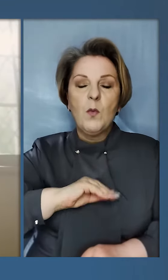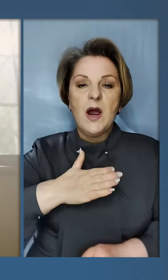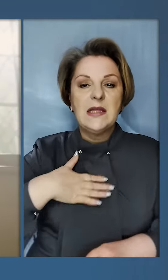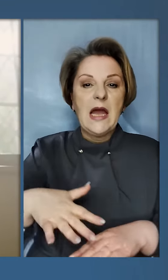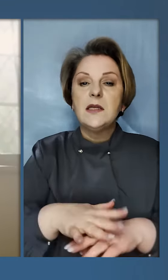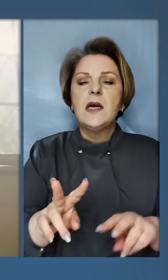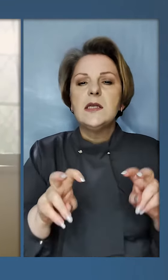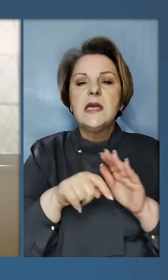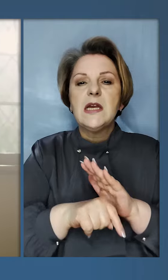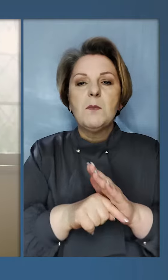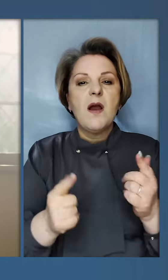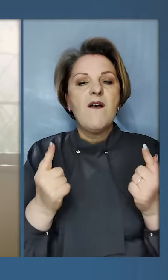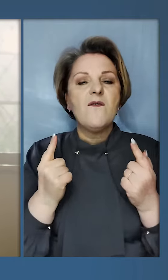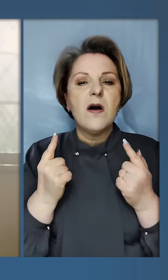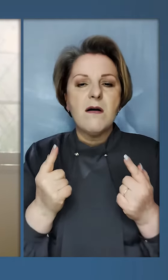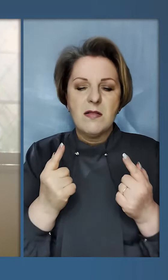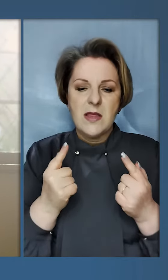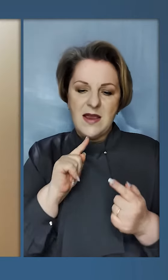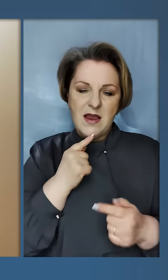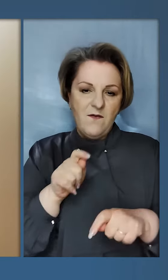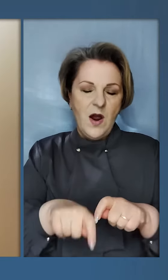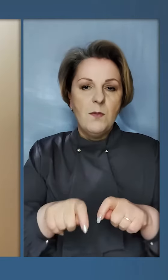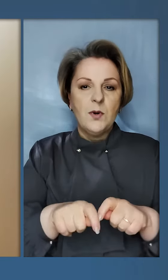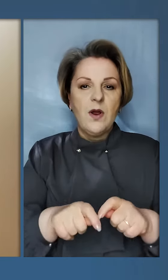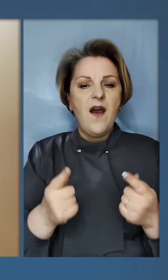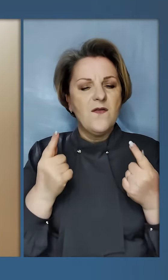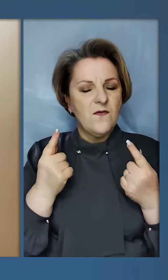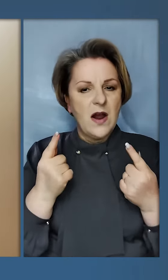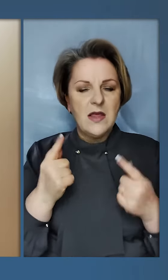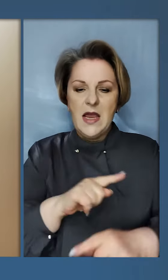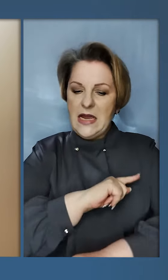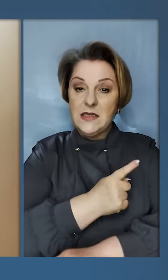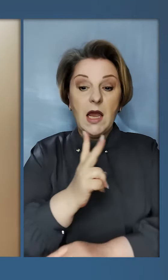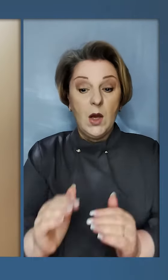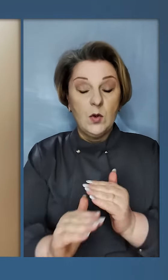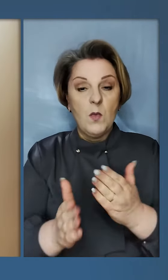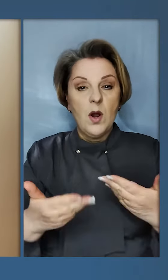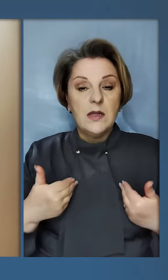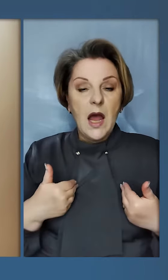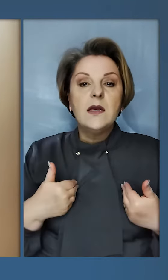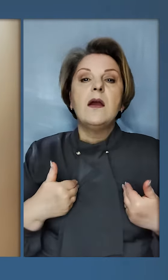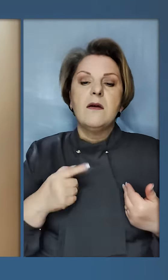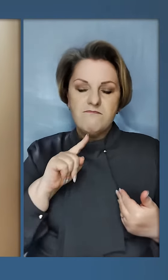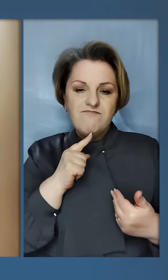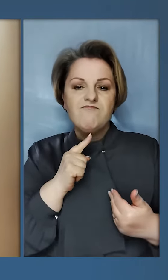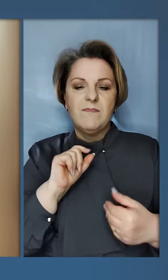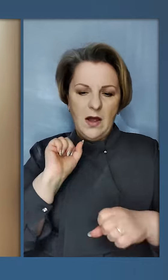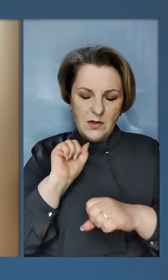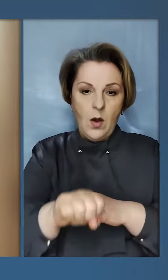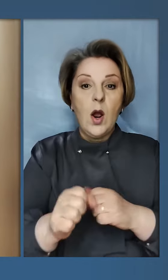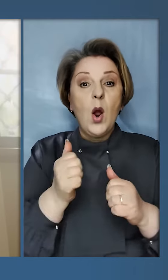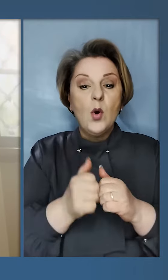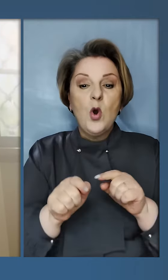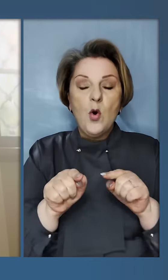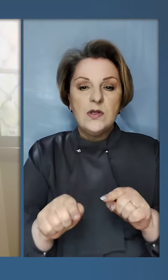Символи великих випробувань та великої сили, яка допомагає нам їх долати. Кожна